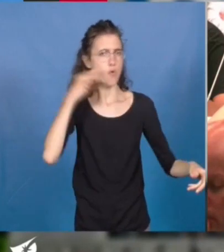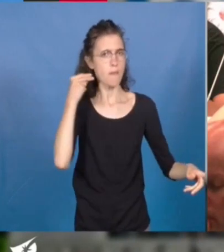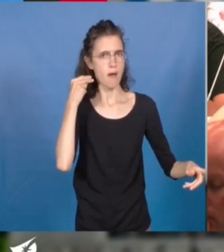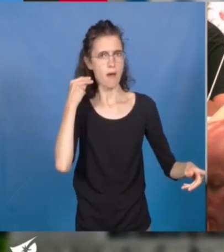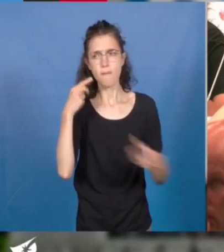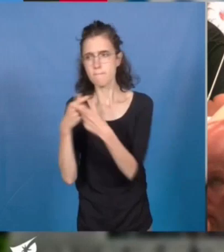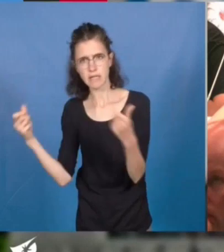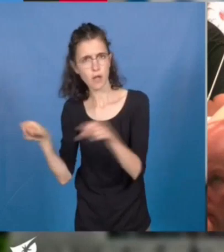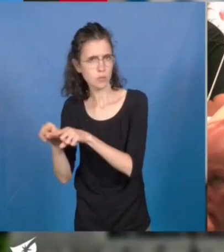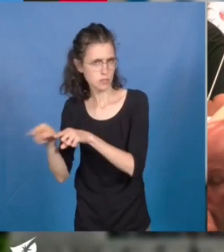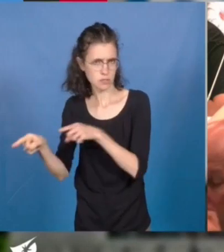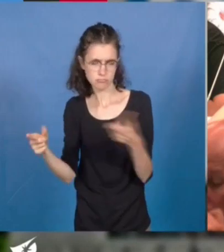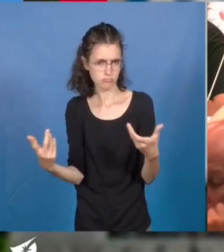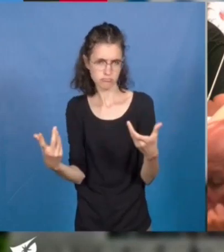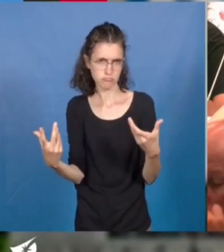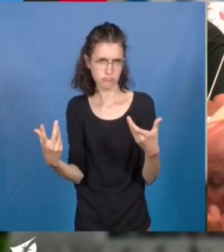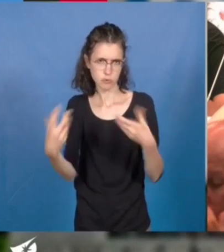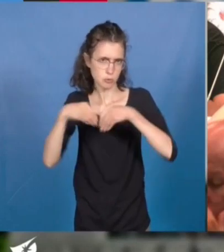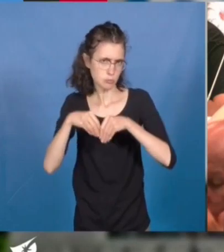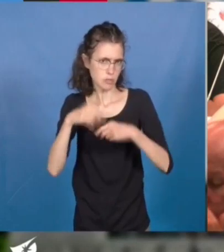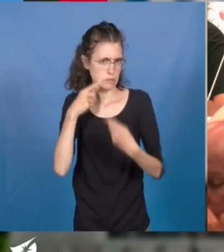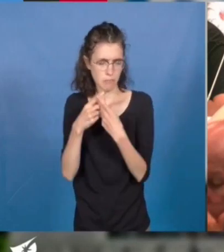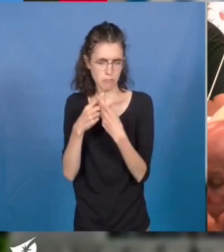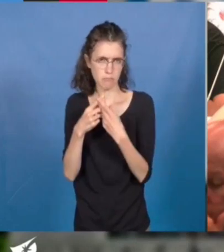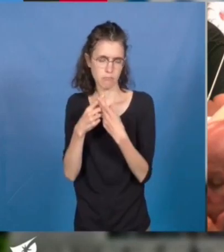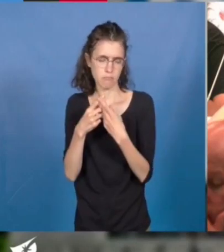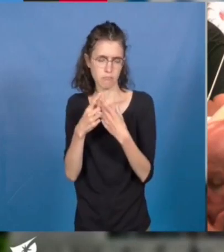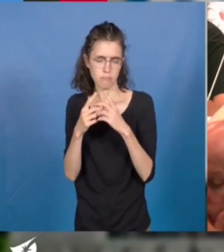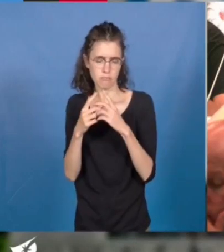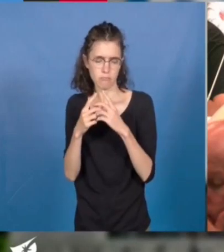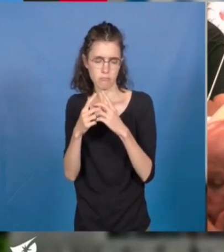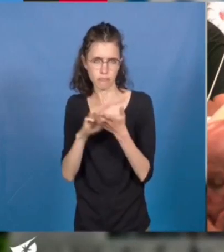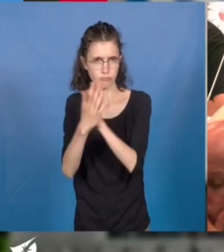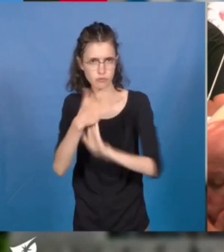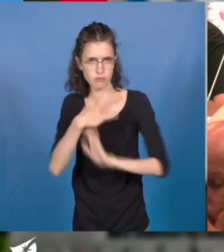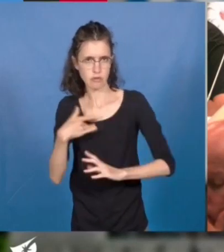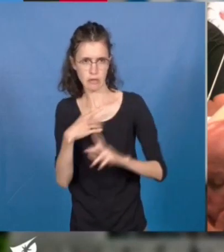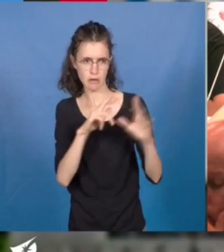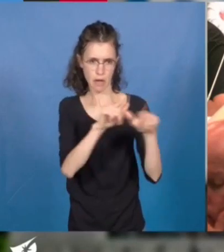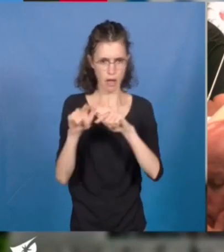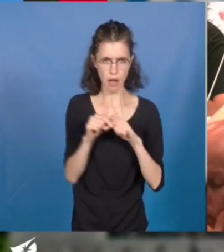communistes de la métropole appartent donc leur voix au projet Loire au cœur et à ce mandat d'études préalables. Je vous remercie. Merci.